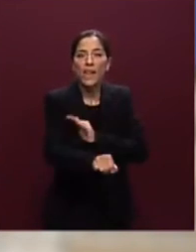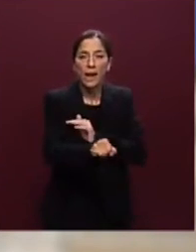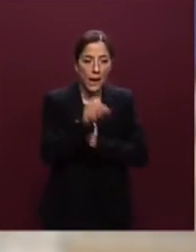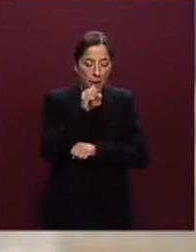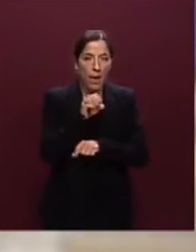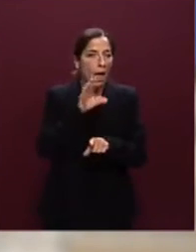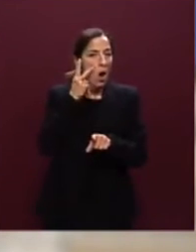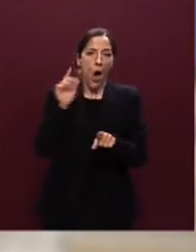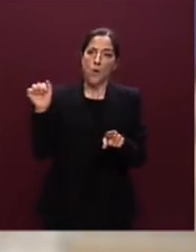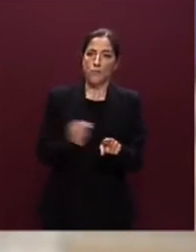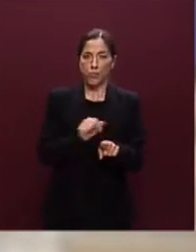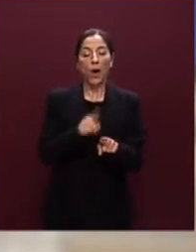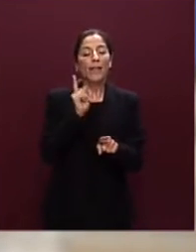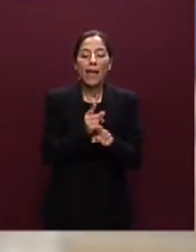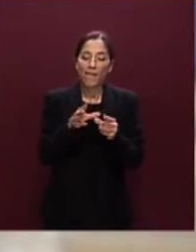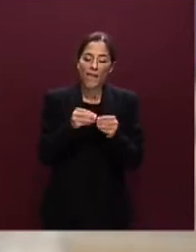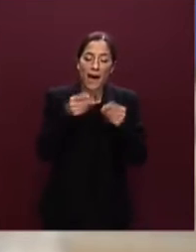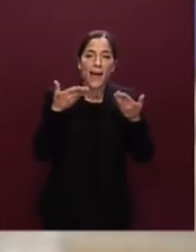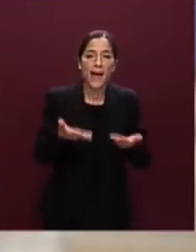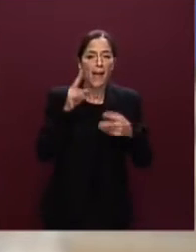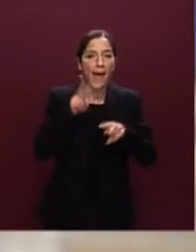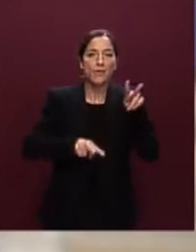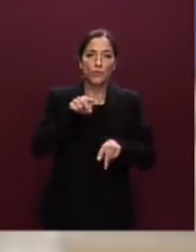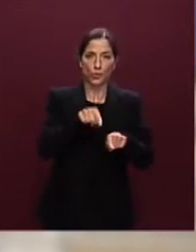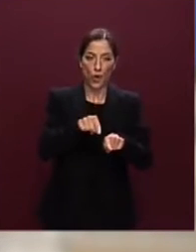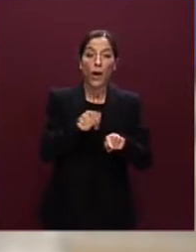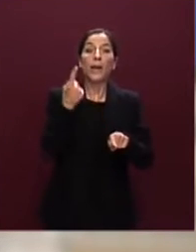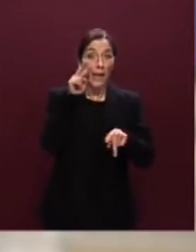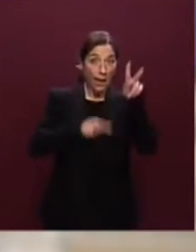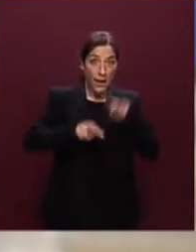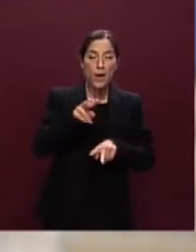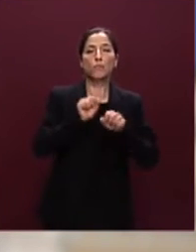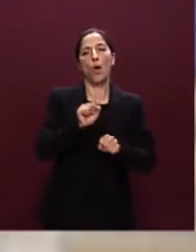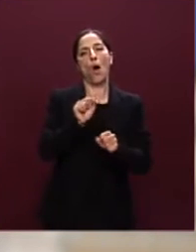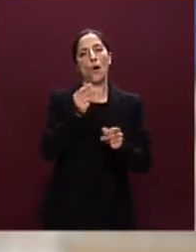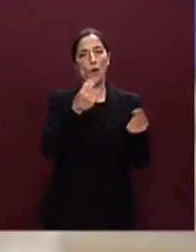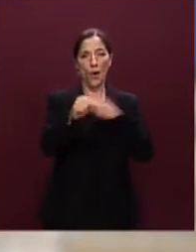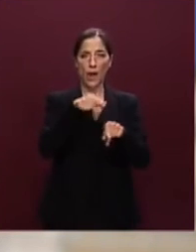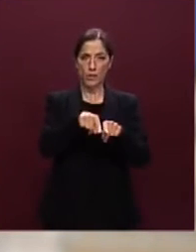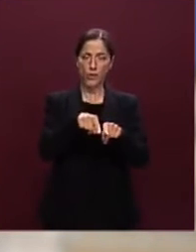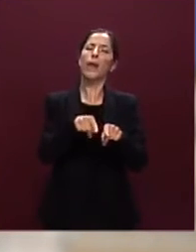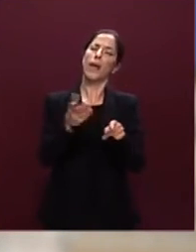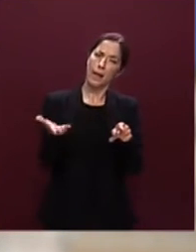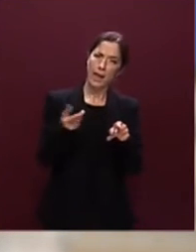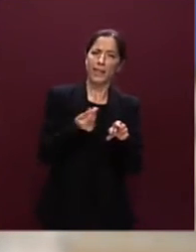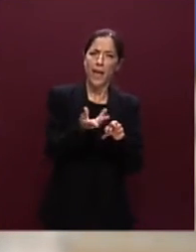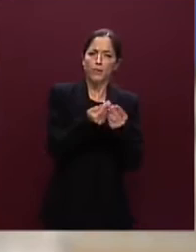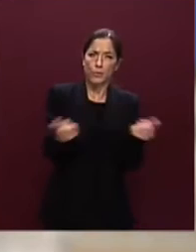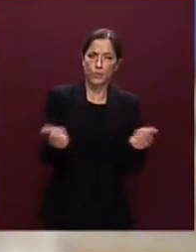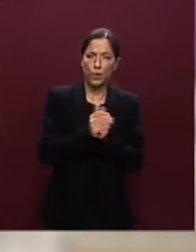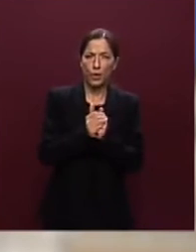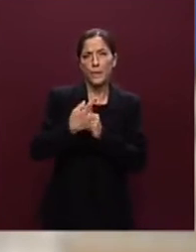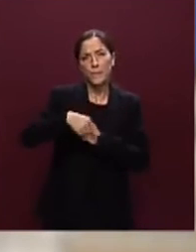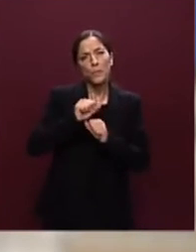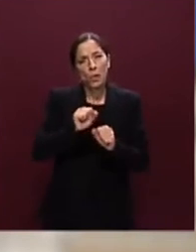potendolo fare oggi perché in questo modo possiamo andare a correggere questo confronto e dare delle soluzioni e lo faremo in modo puntuale lo stiamo già